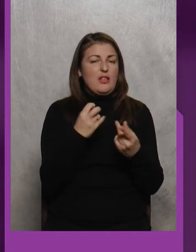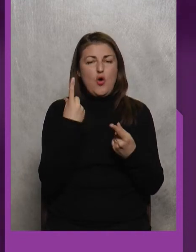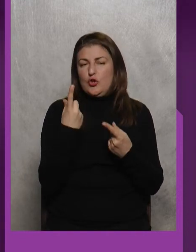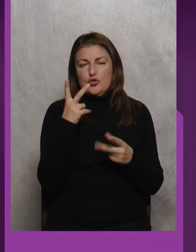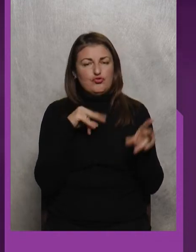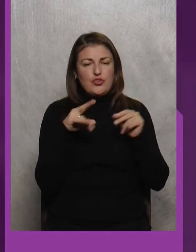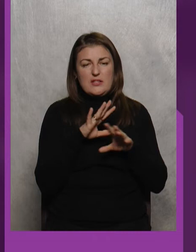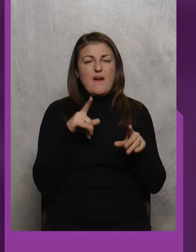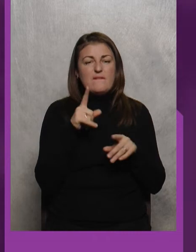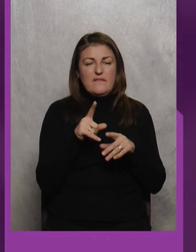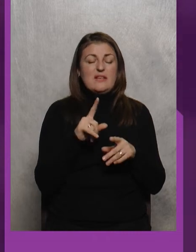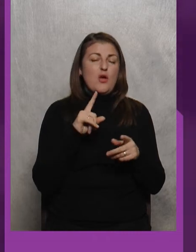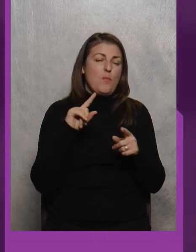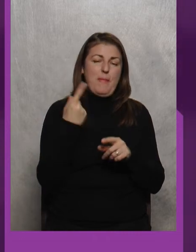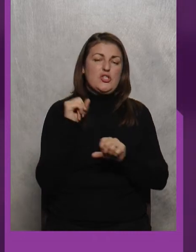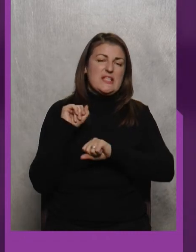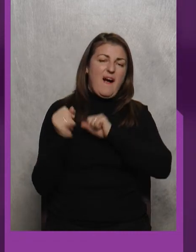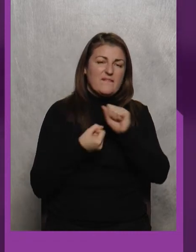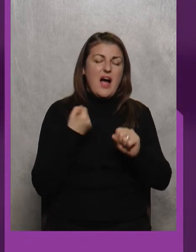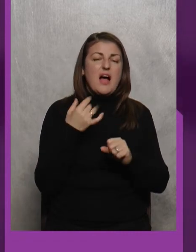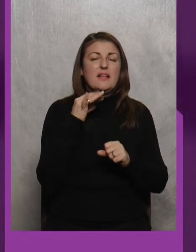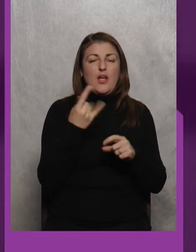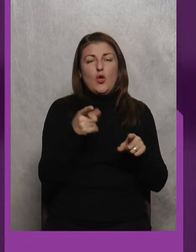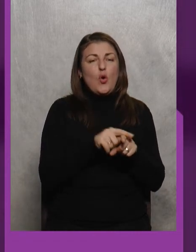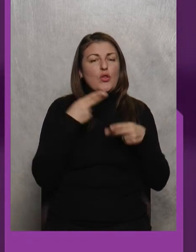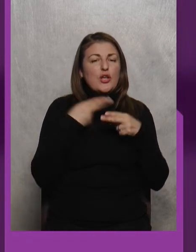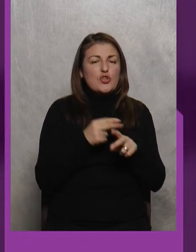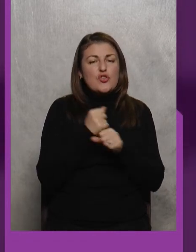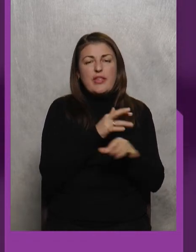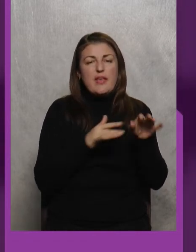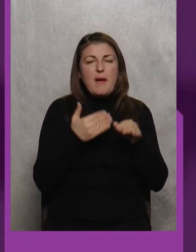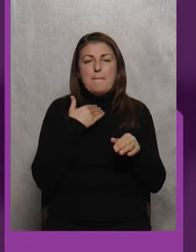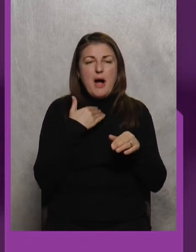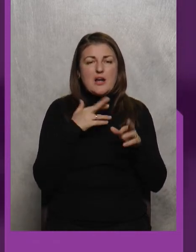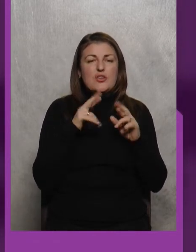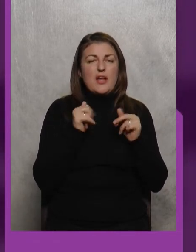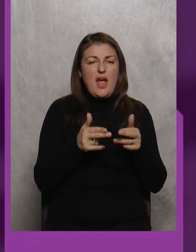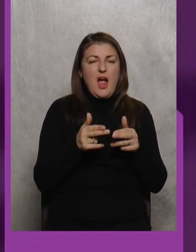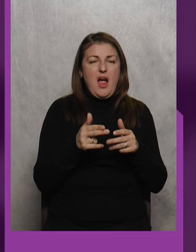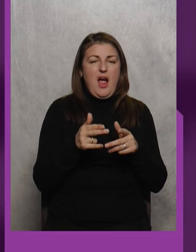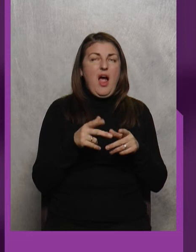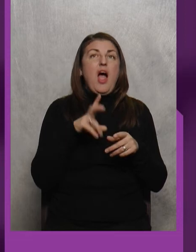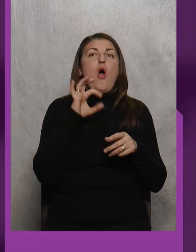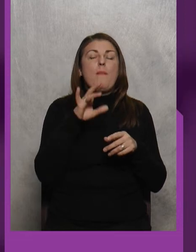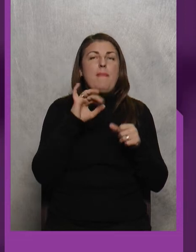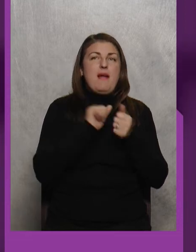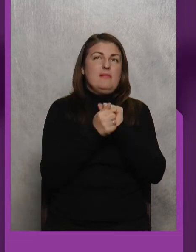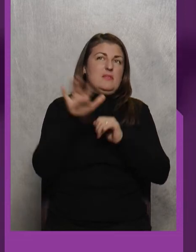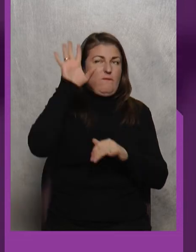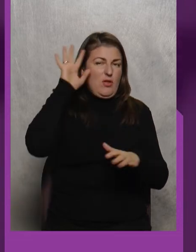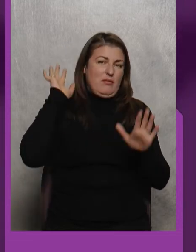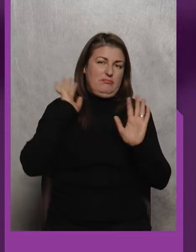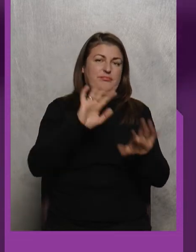оставляє Він вибирає перший захват Його технічні дії майже як об скелі розбивається вода